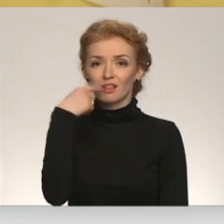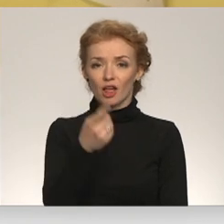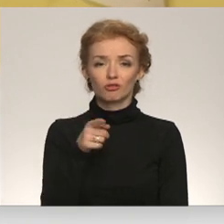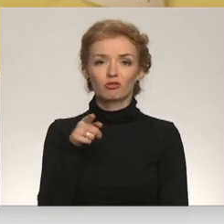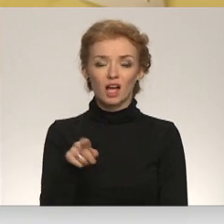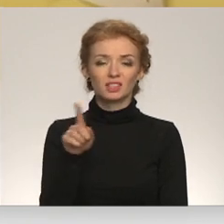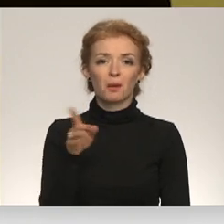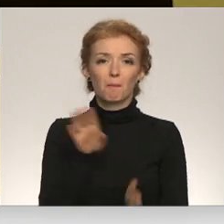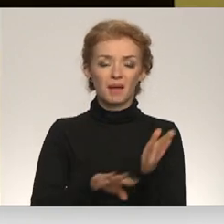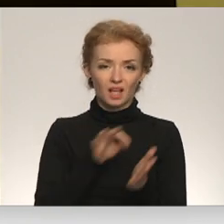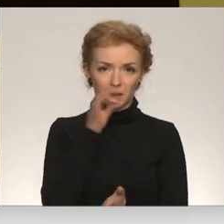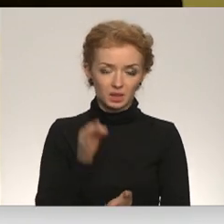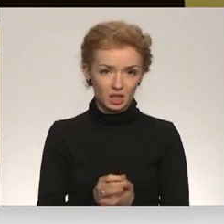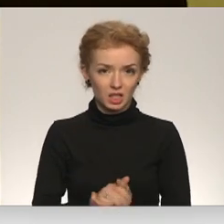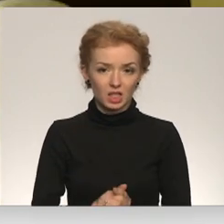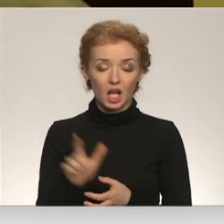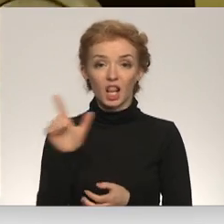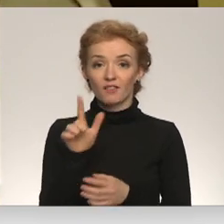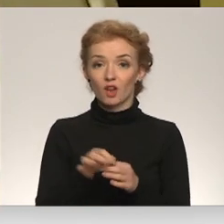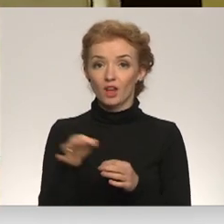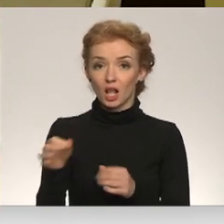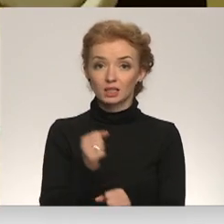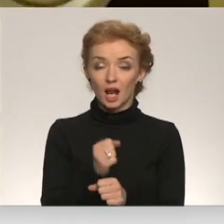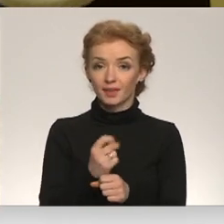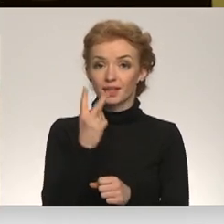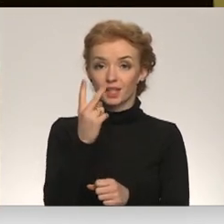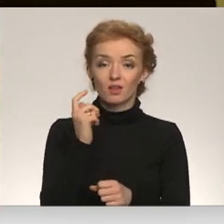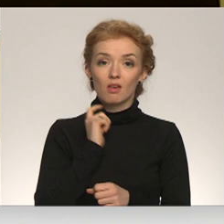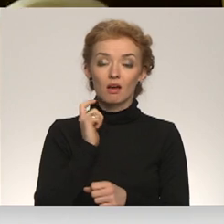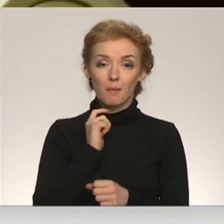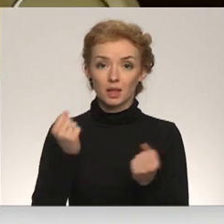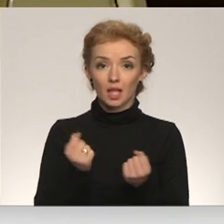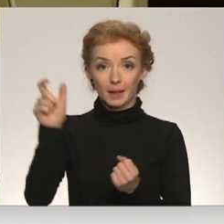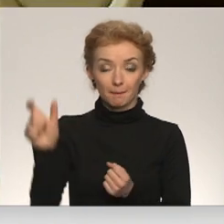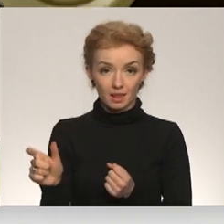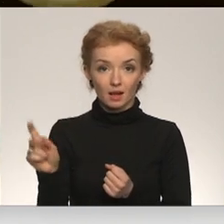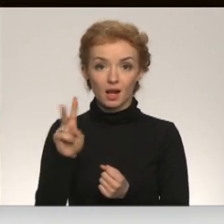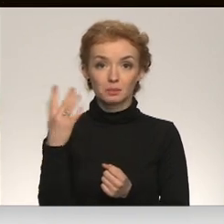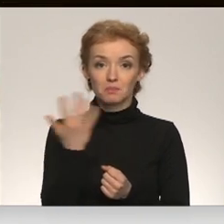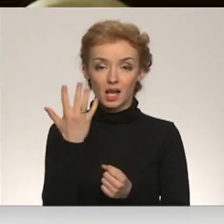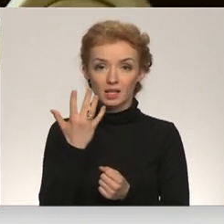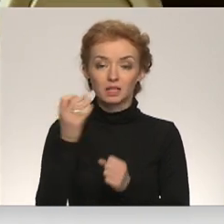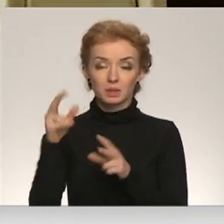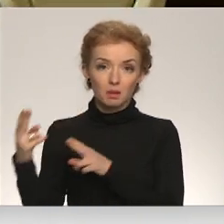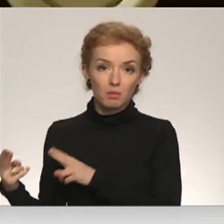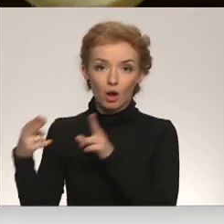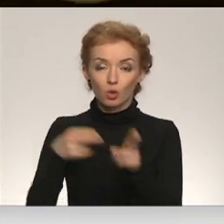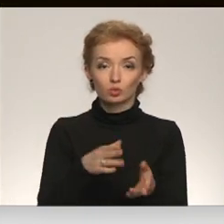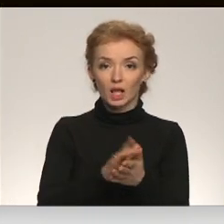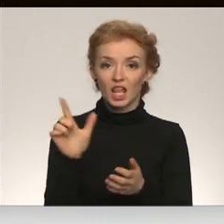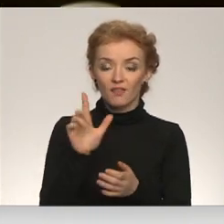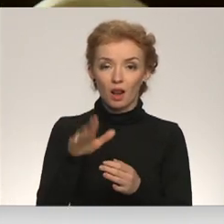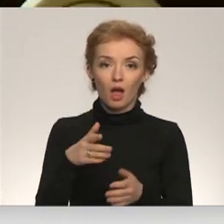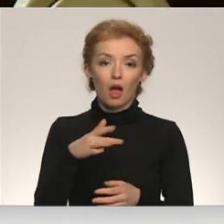bezatbildīgi. Līvānu filiālē strādāja divi Jākapils nodeļas darbinieki, kuri piekdienās brauca uz Līvāniem apkalpot